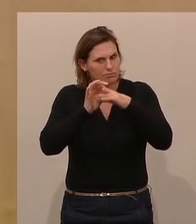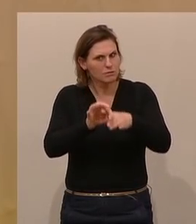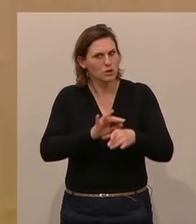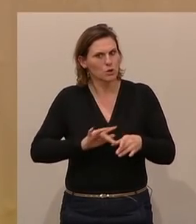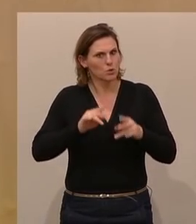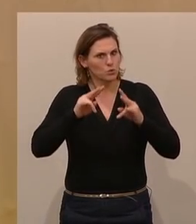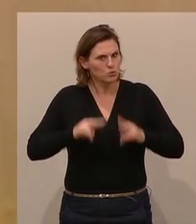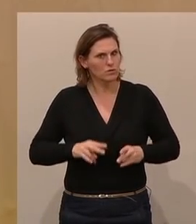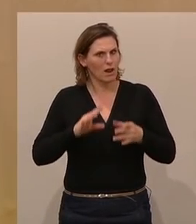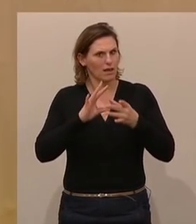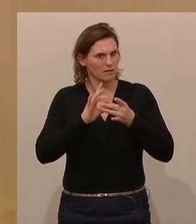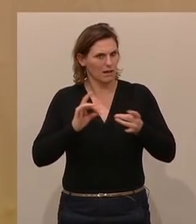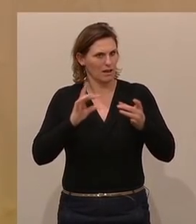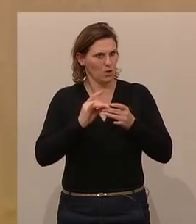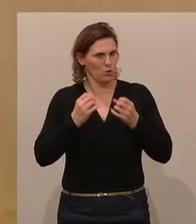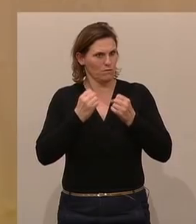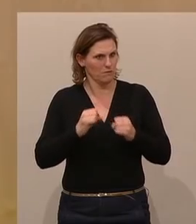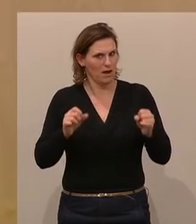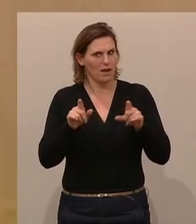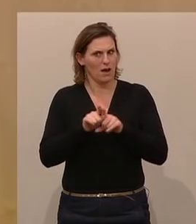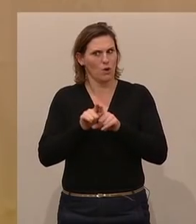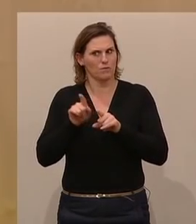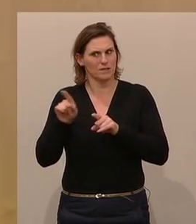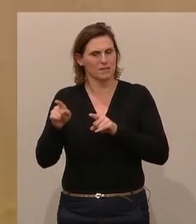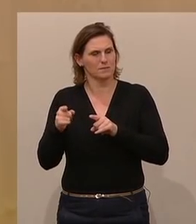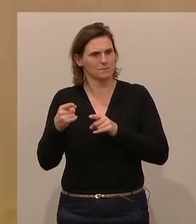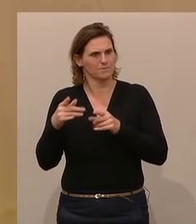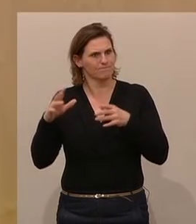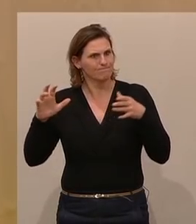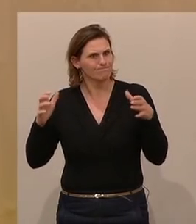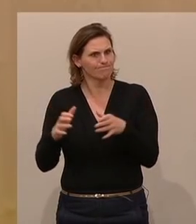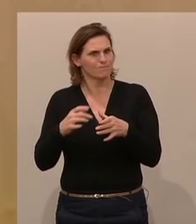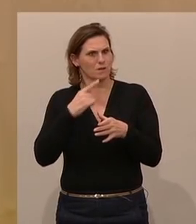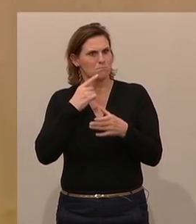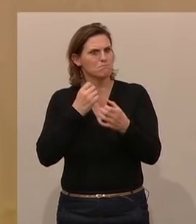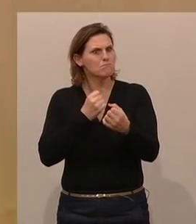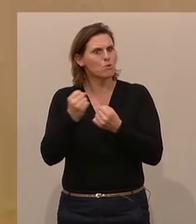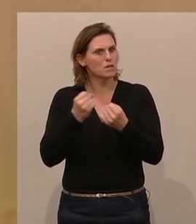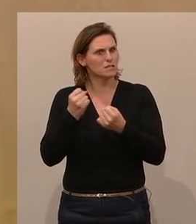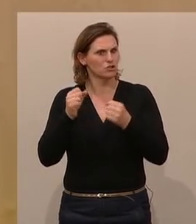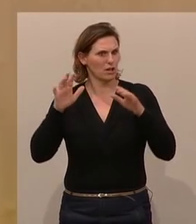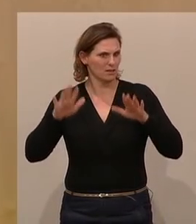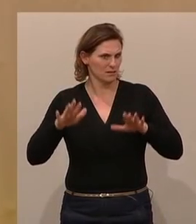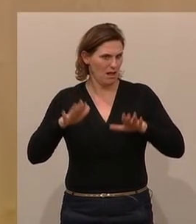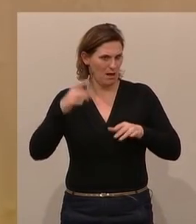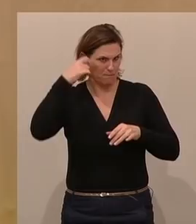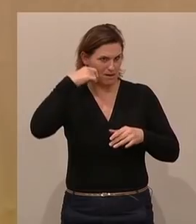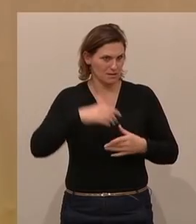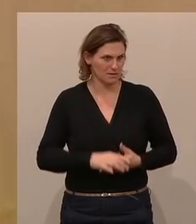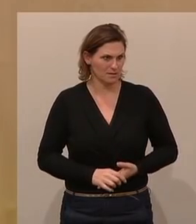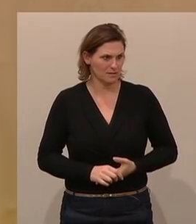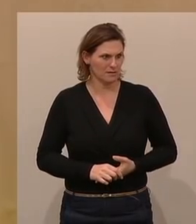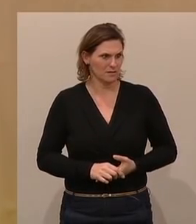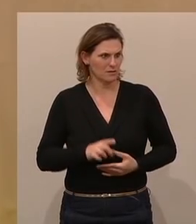Grundrecht auf Religionsfreiheit, sondern unter dem, was man zusammenfassen kann, unter dem politischen Islam, gemeint damit,